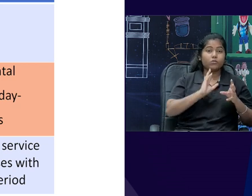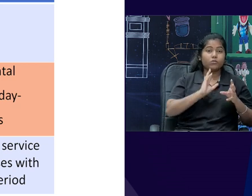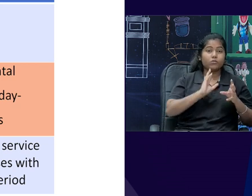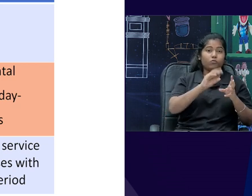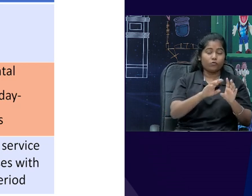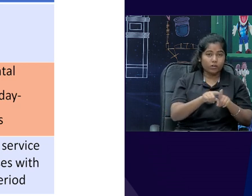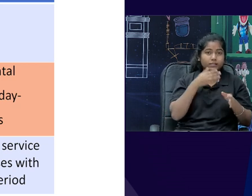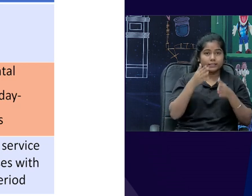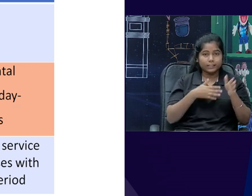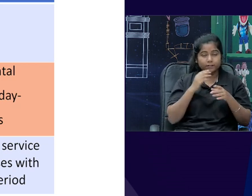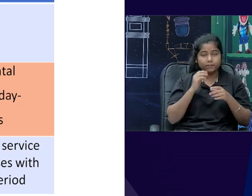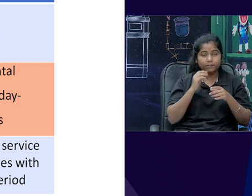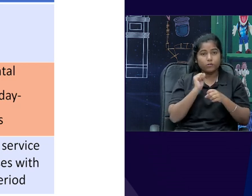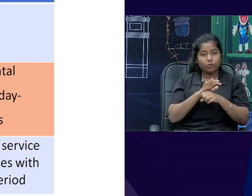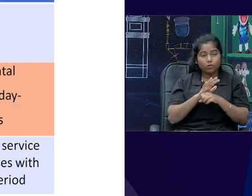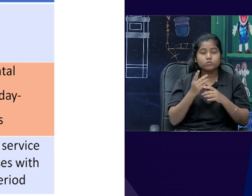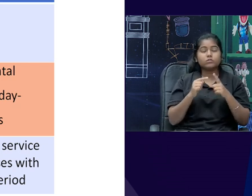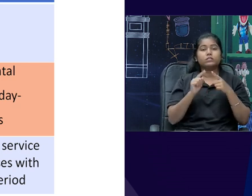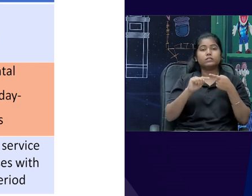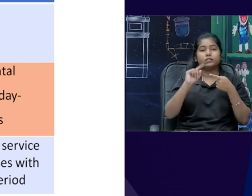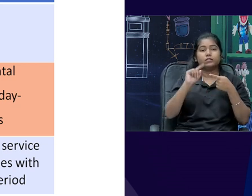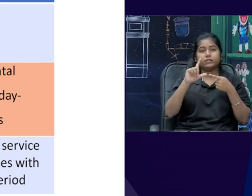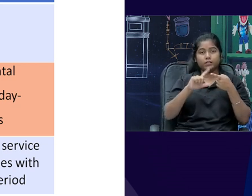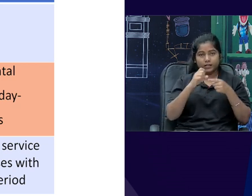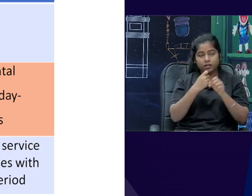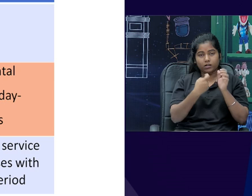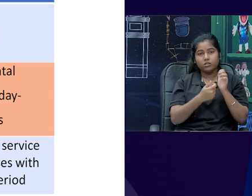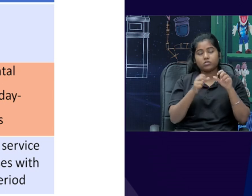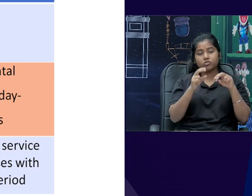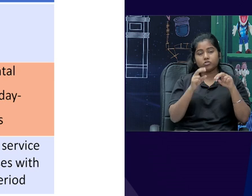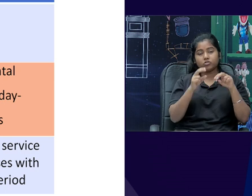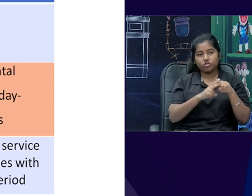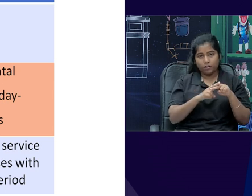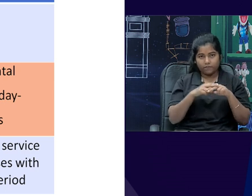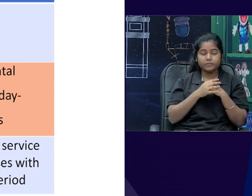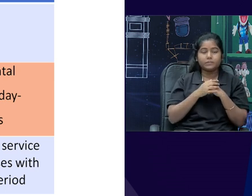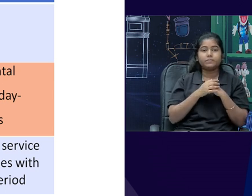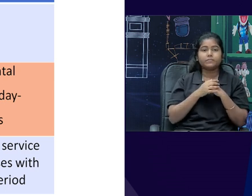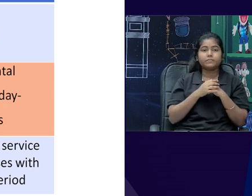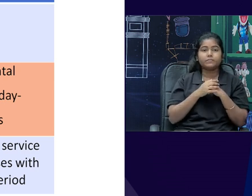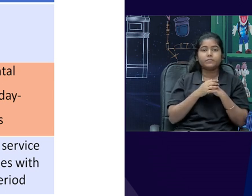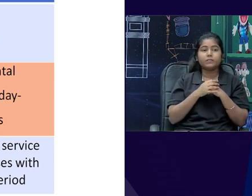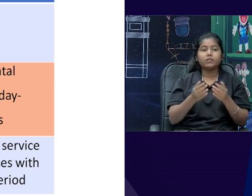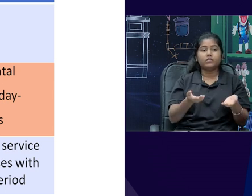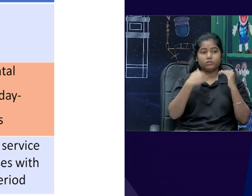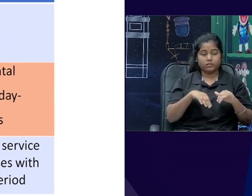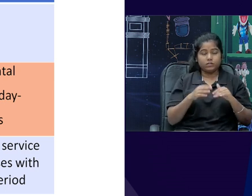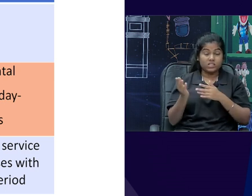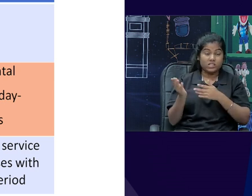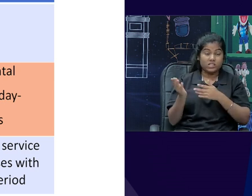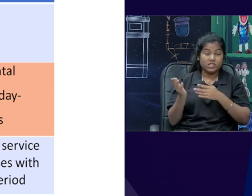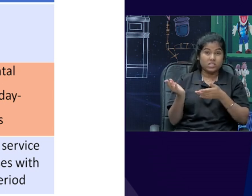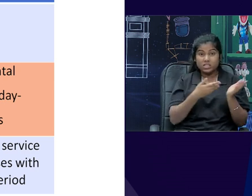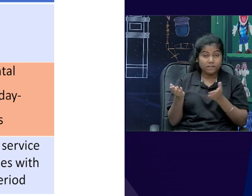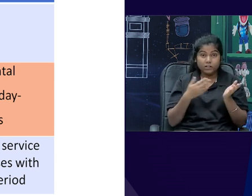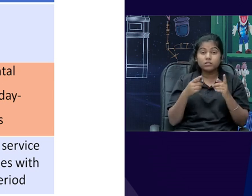railways, post and telegraph, and statutory corporations are for heavy industries, service providing industries with